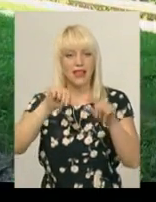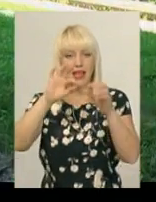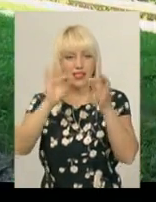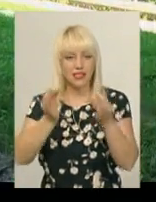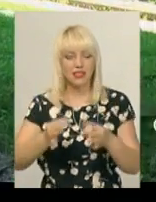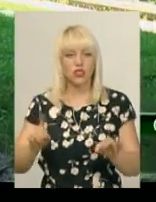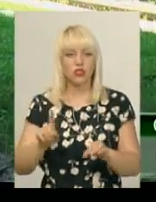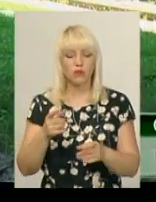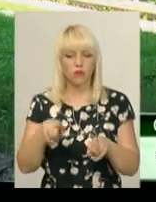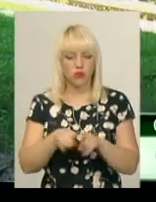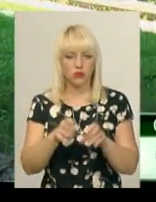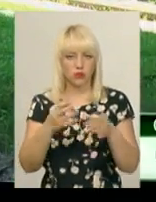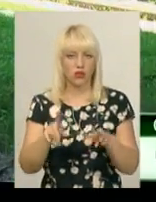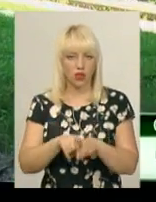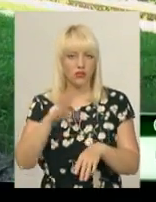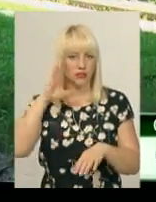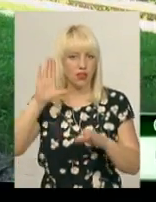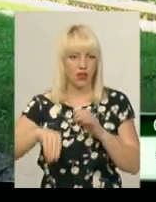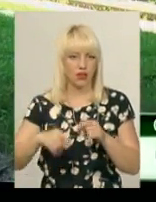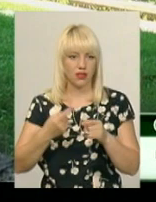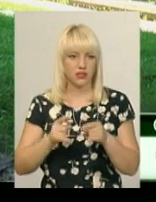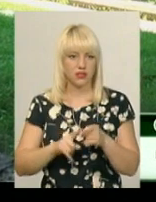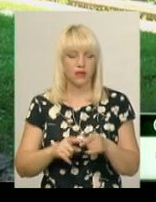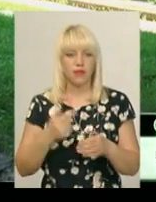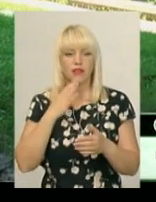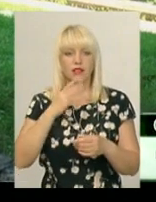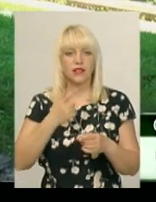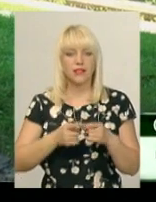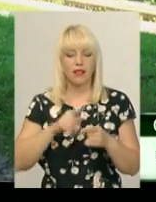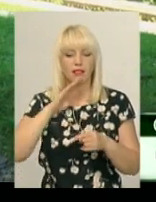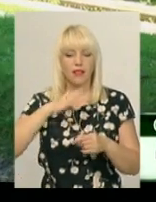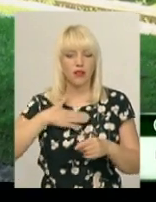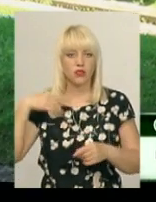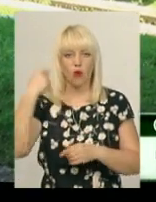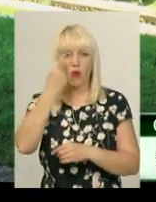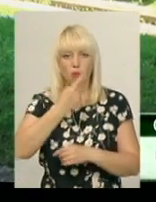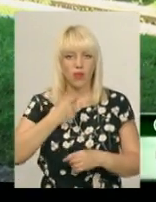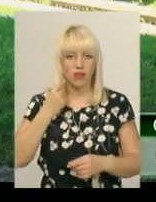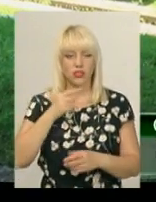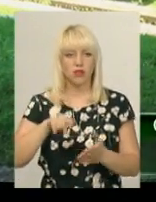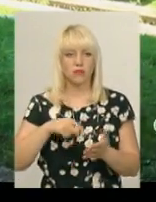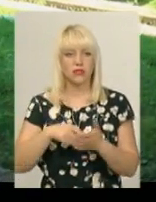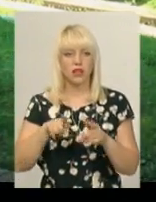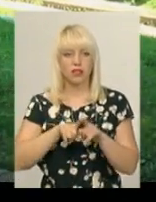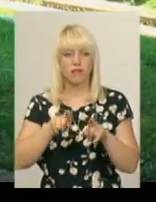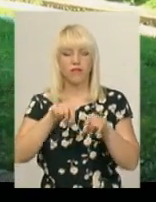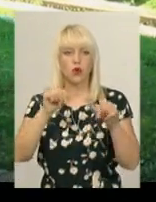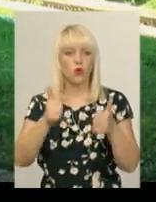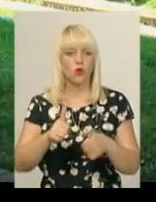Дані фігури обов'язково треба реставрувати, тому що це обличчя нашого міста. Тому що таких фігур немає ні в одному парку